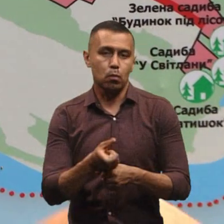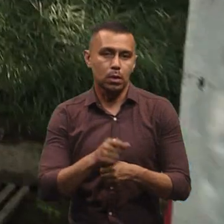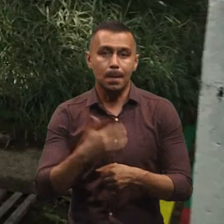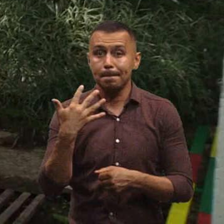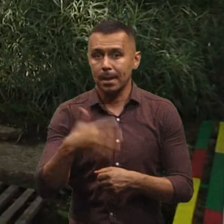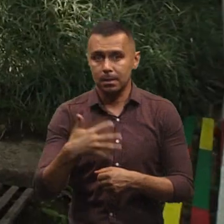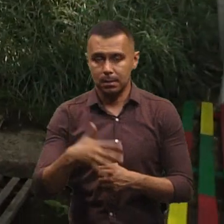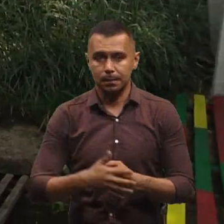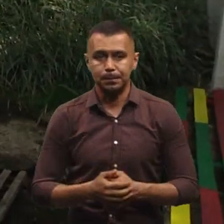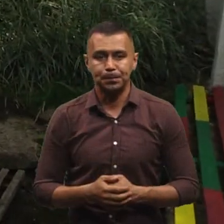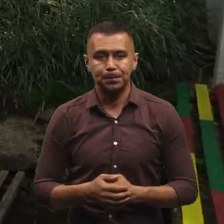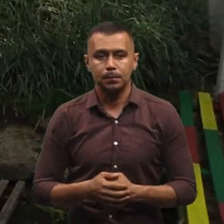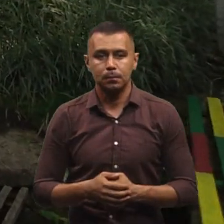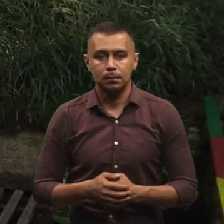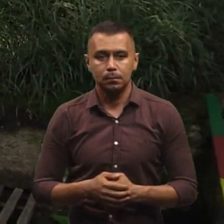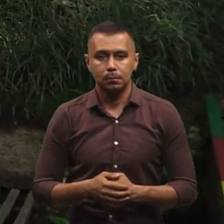півсотні.